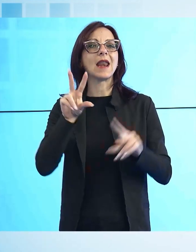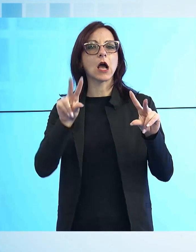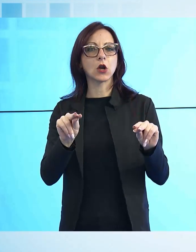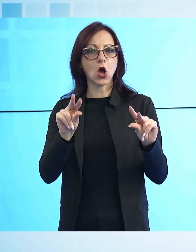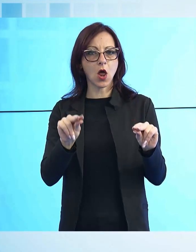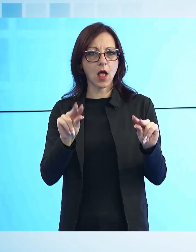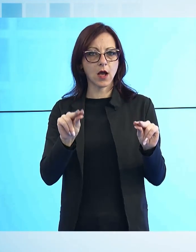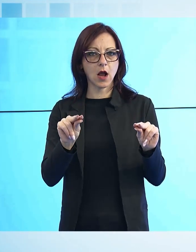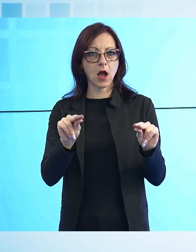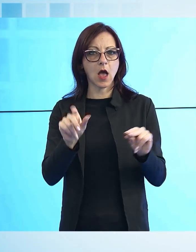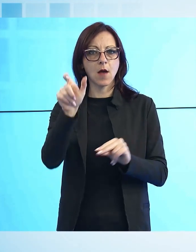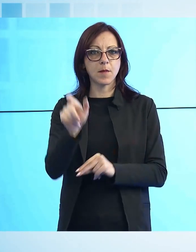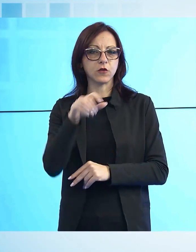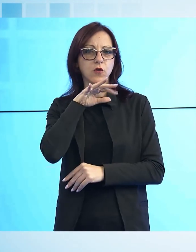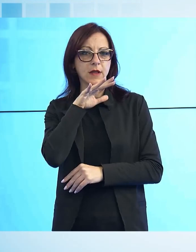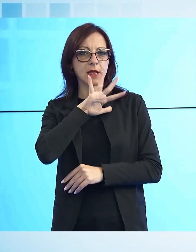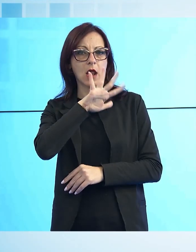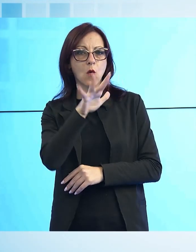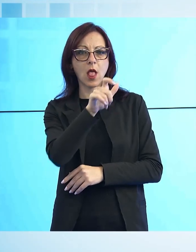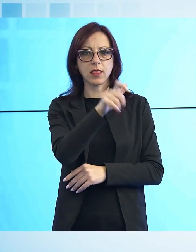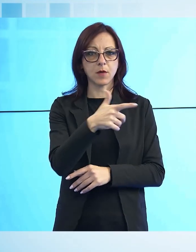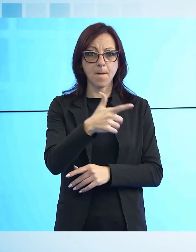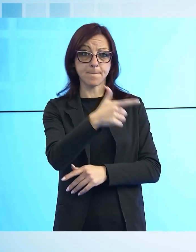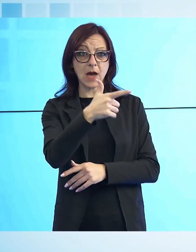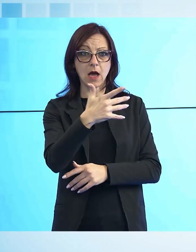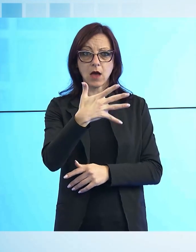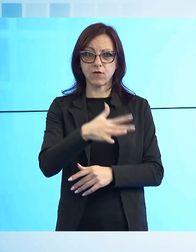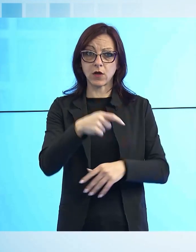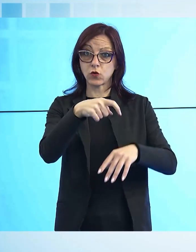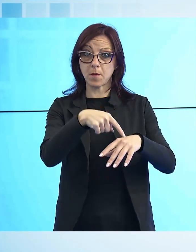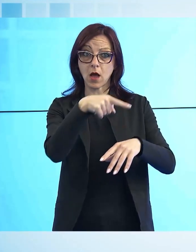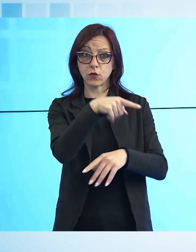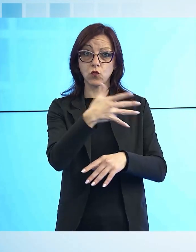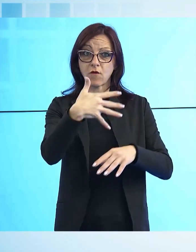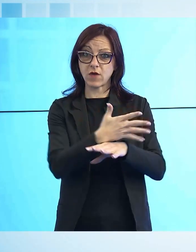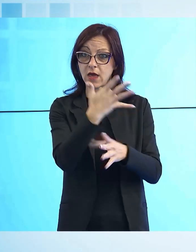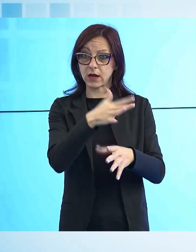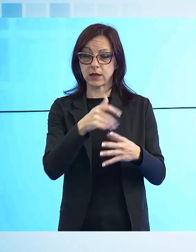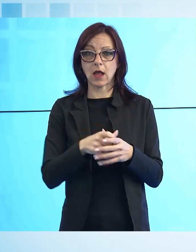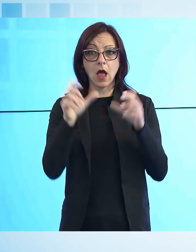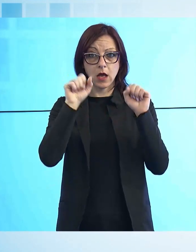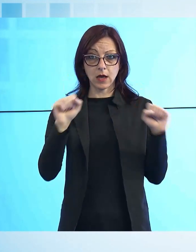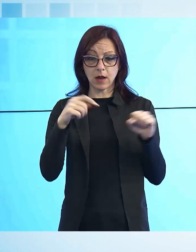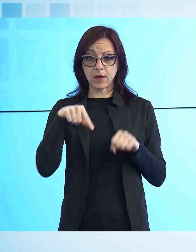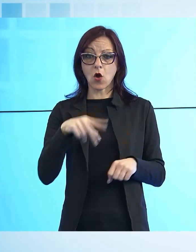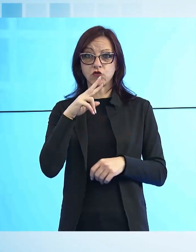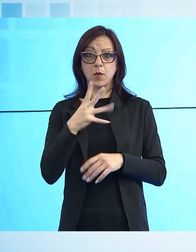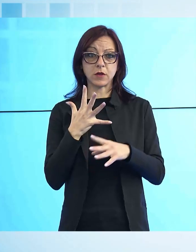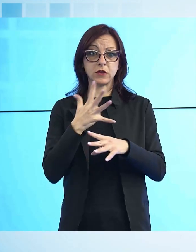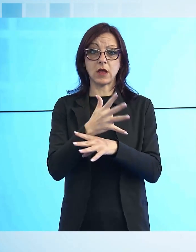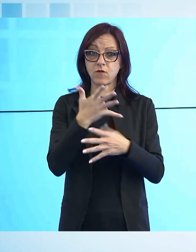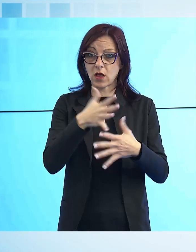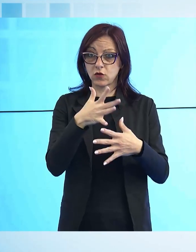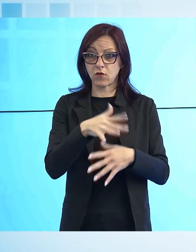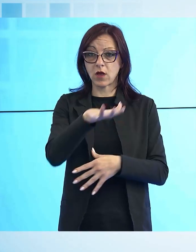un anziano spara un uomo offerendolo a una mano. I carabinieri sono intervenuti nel pomeriggio a San Cassiano, frazione